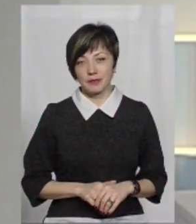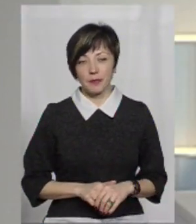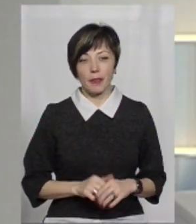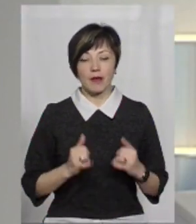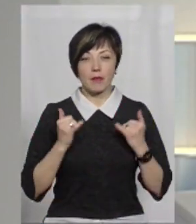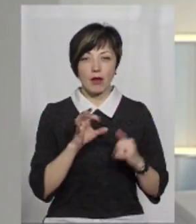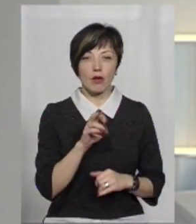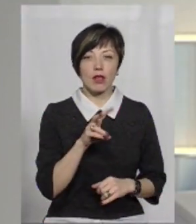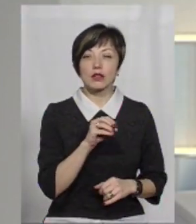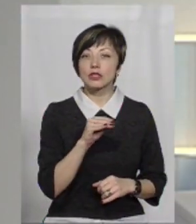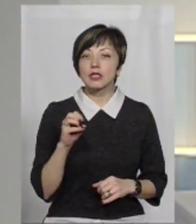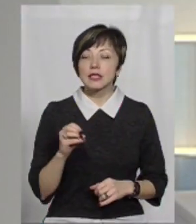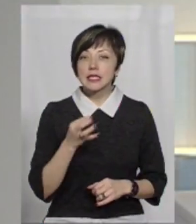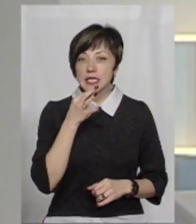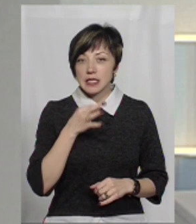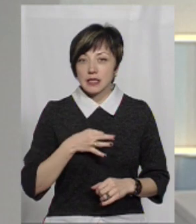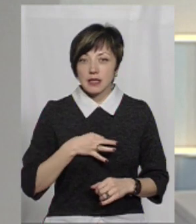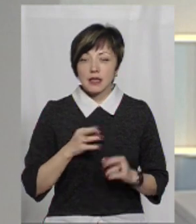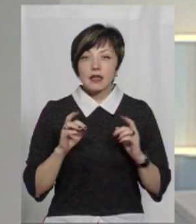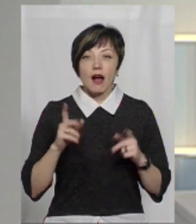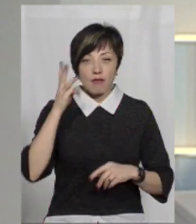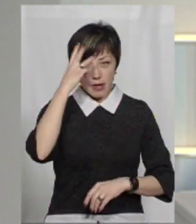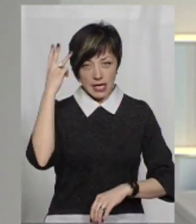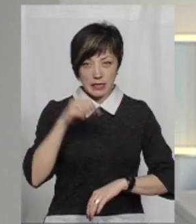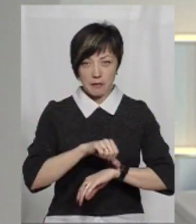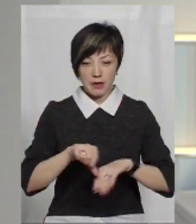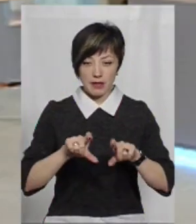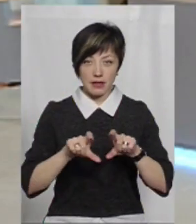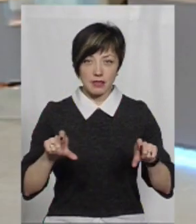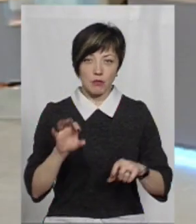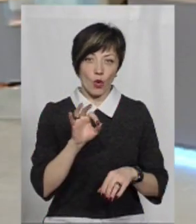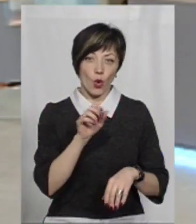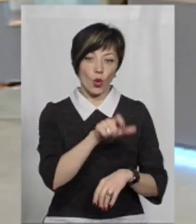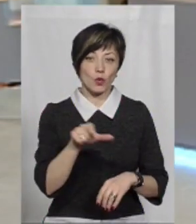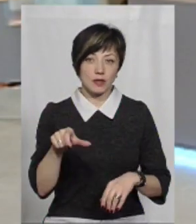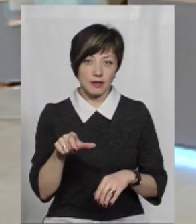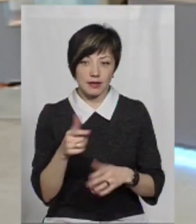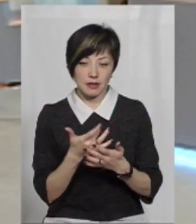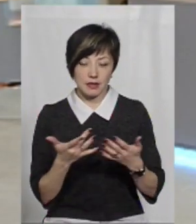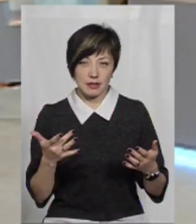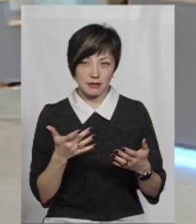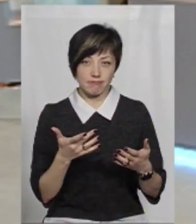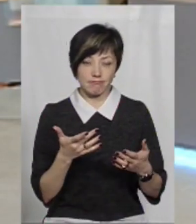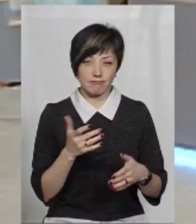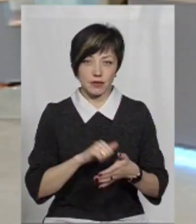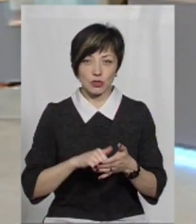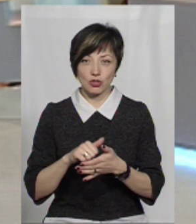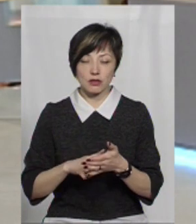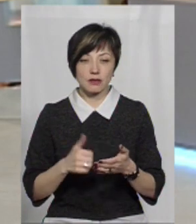Пане Олеже, скажіть, як із цим на Хмельницькій митниці, от з цим людським фактором, про який загадував керівник?